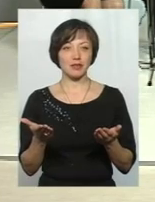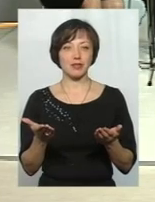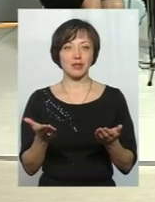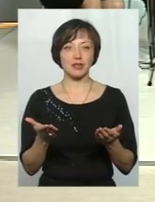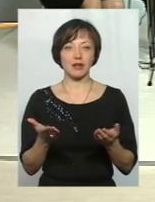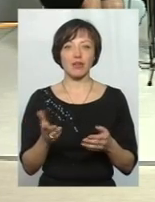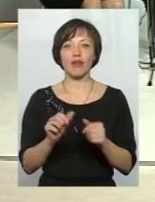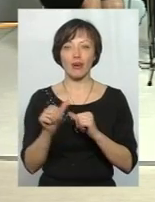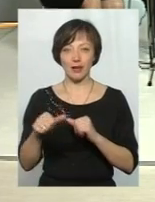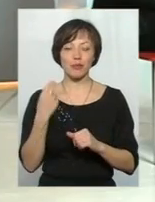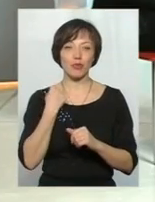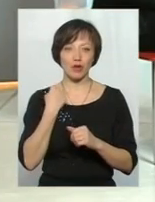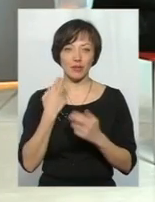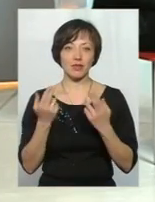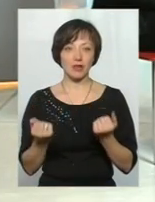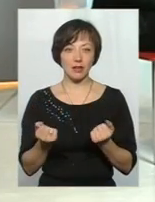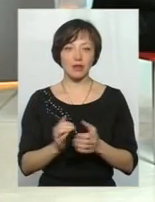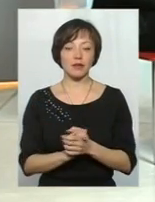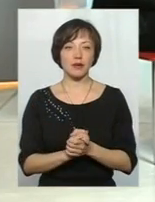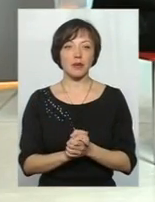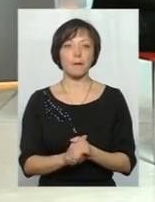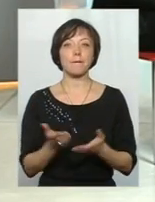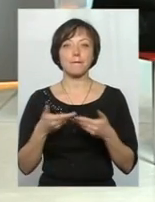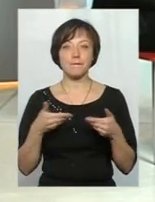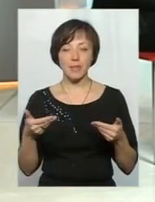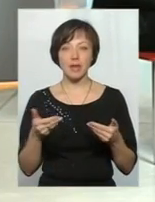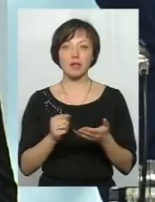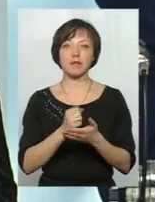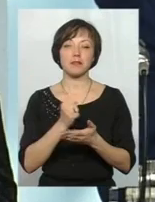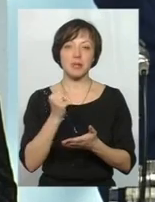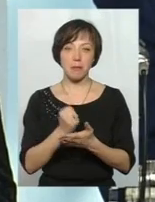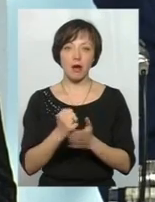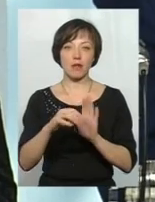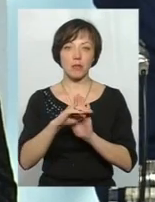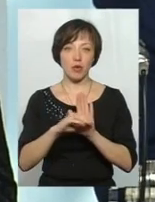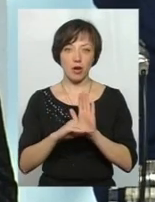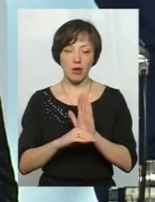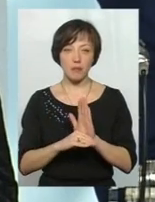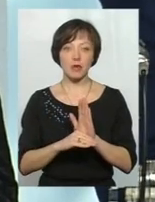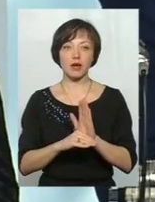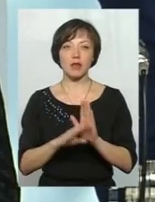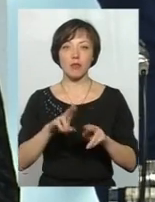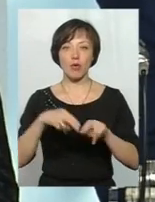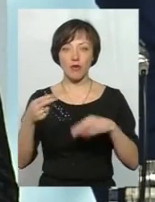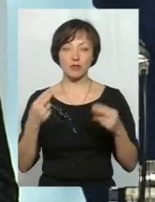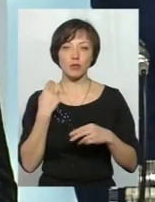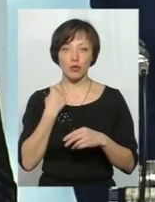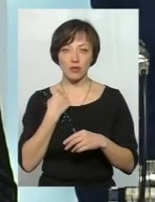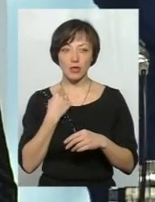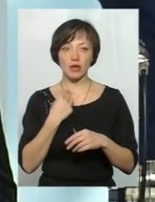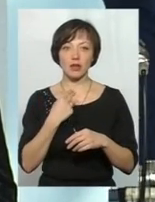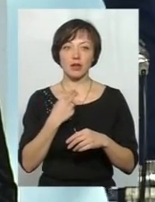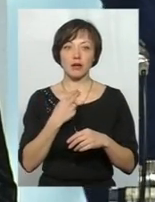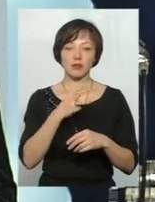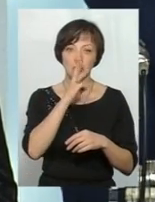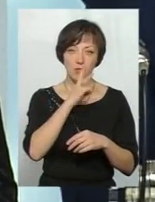Окрім боргів, так? Окрім боргів, так. Тому ми приймали лише дійсно програми, які стосувалися погашення заборгованості як по